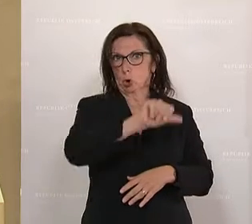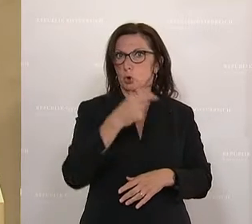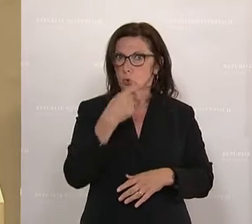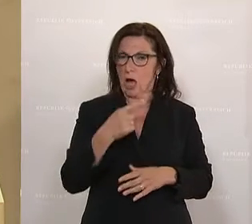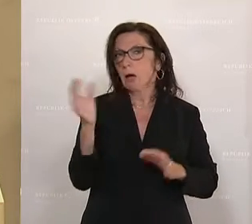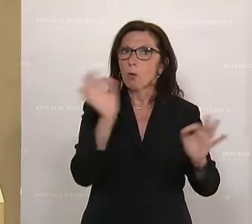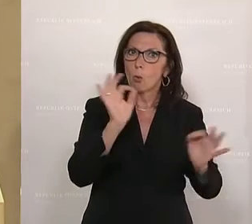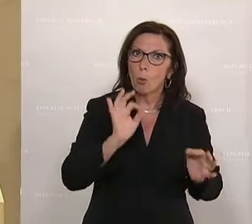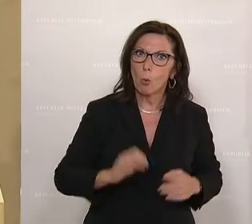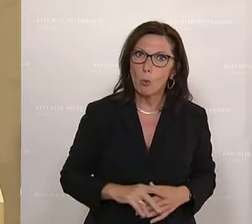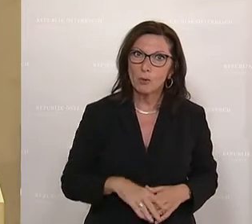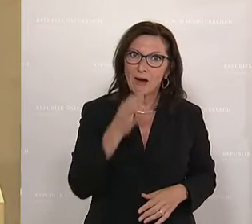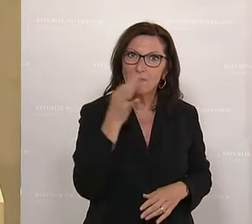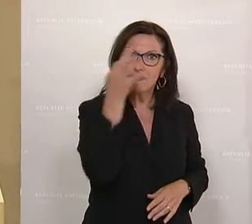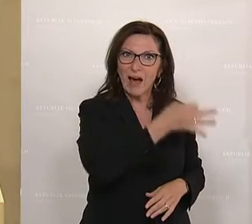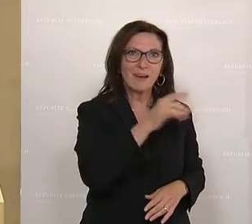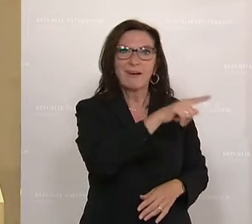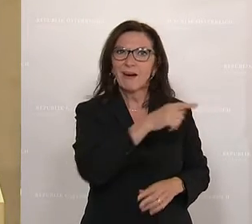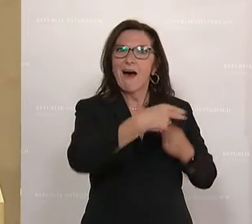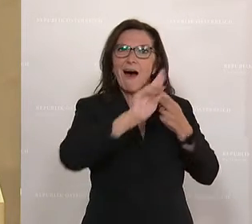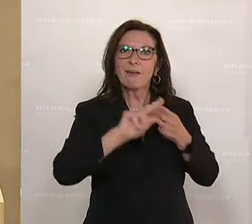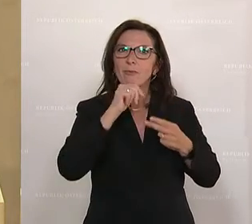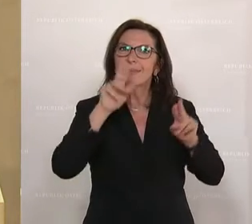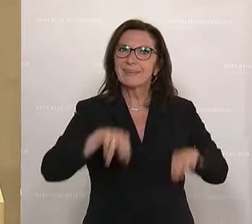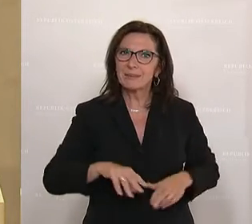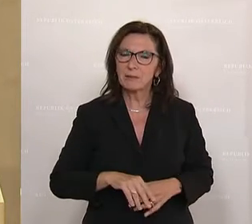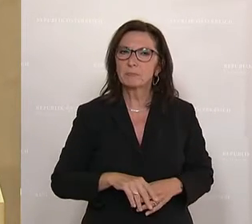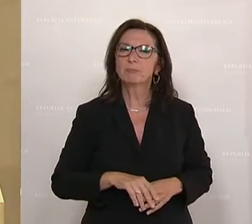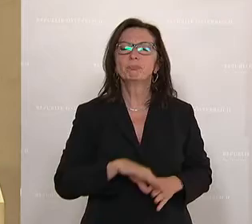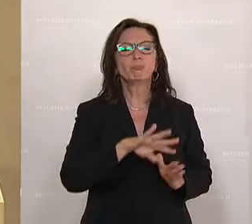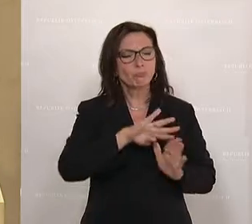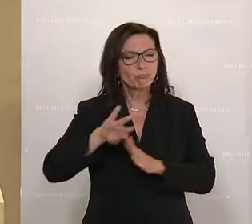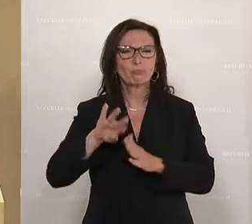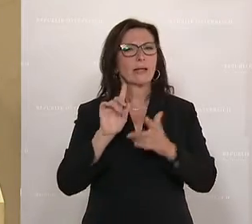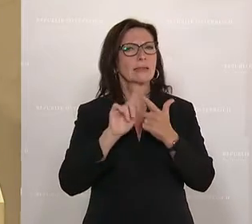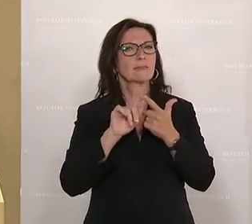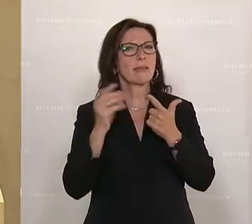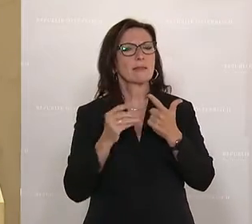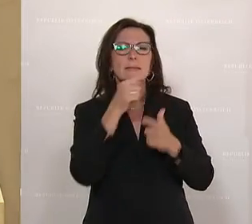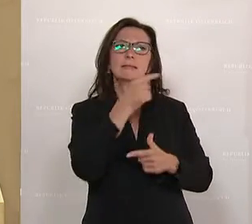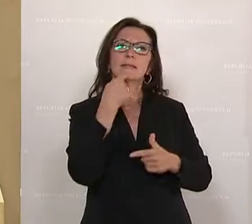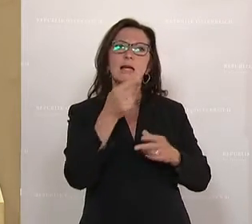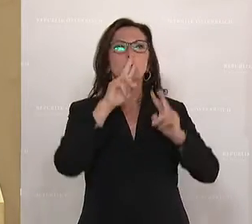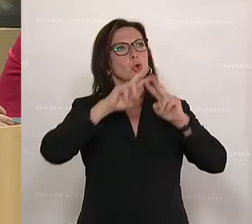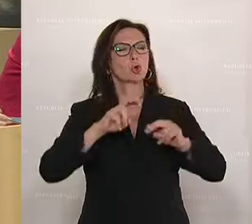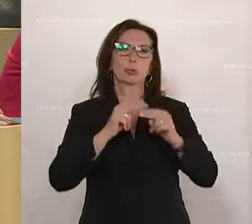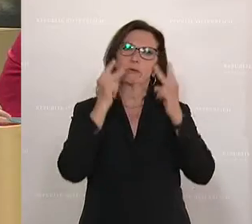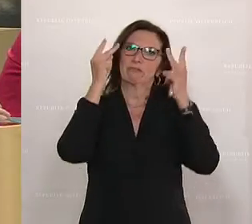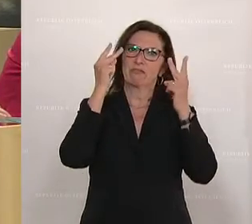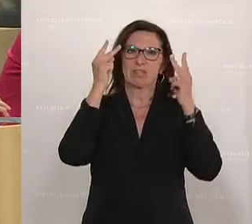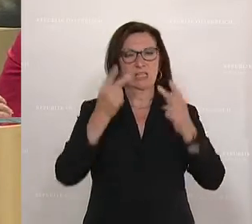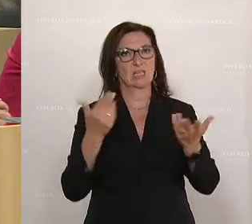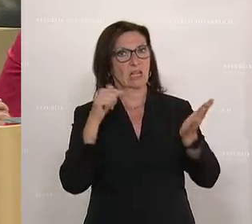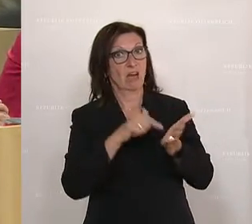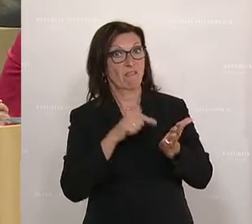nicht beantwortet, was gefragt wurde. Zweitens, Sie haben gesagt, Studien sind wichtig, weil es geht ja um